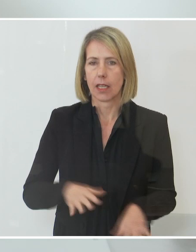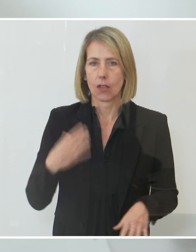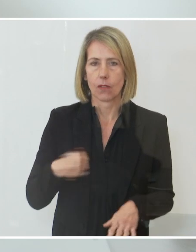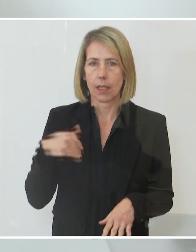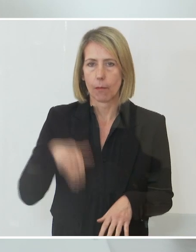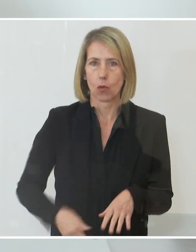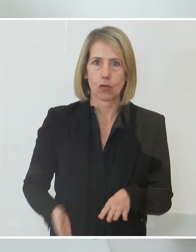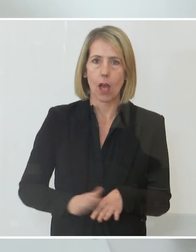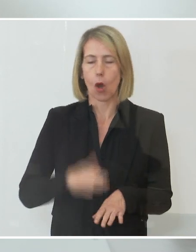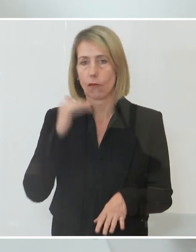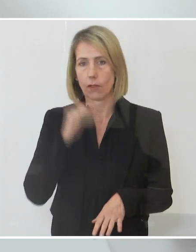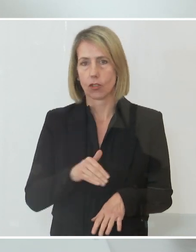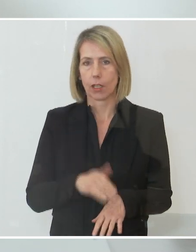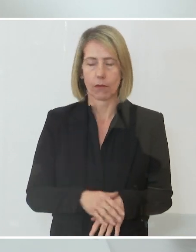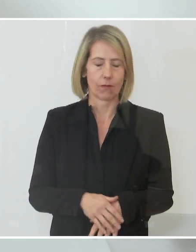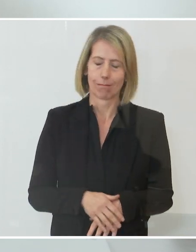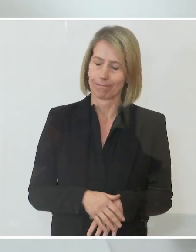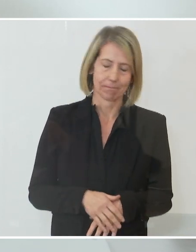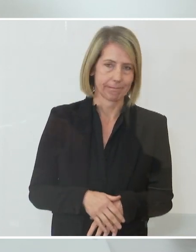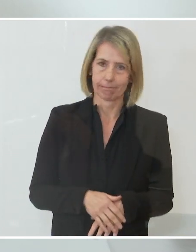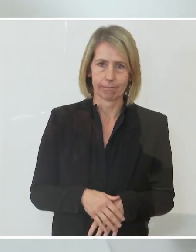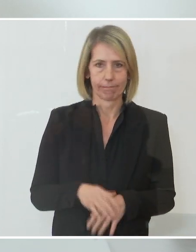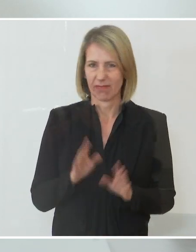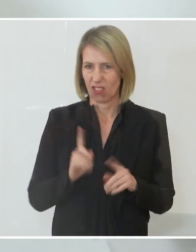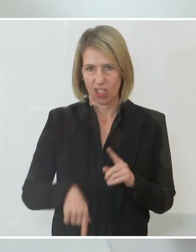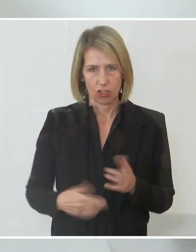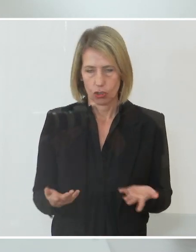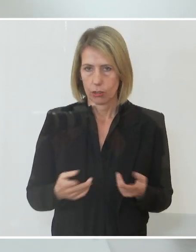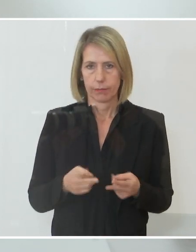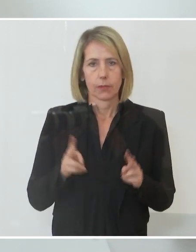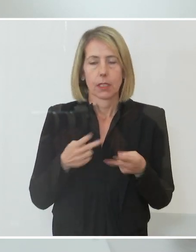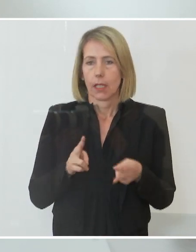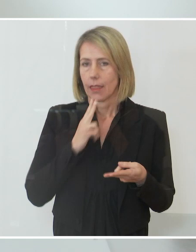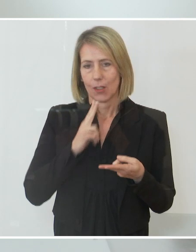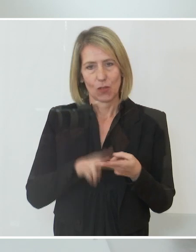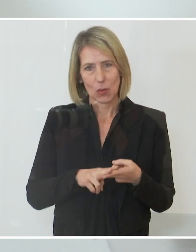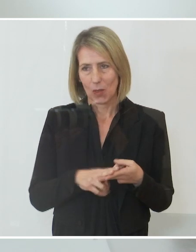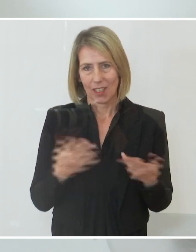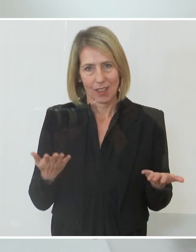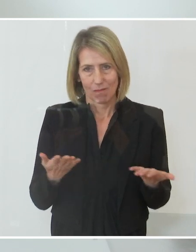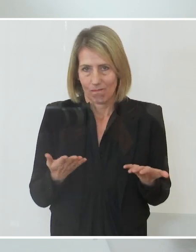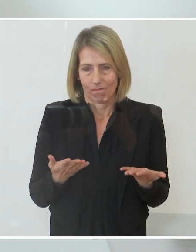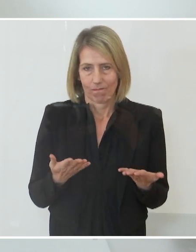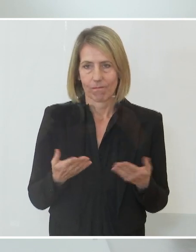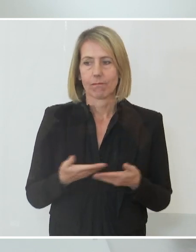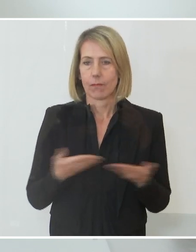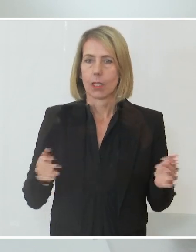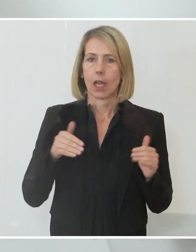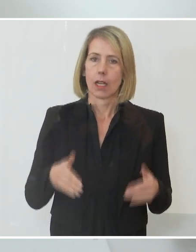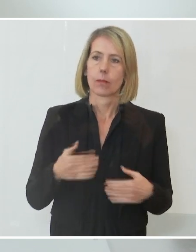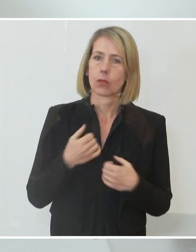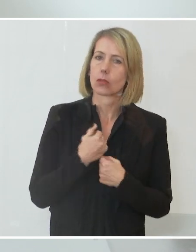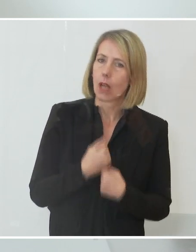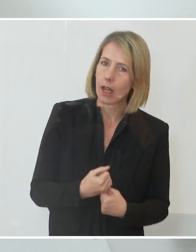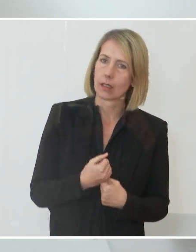Aber das wäre falsch. Die Pandemie lässt keine Versprechen zu. Und wir sollten uns auch alle daran halten, dass